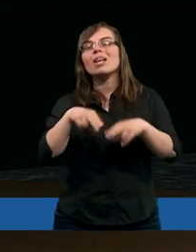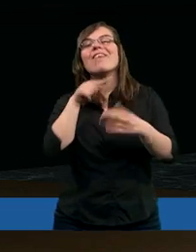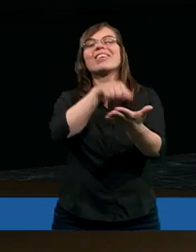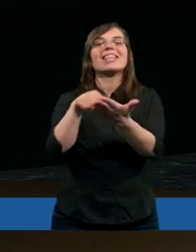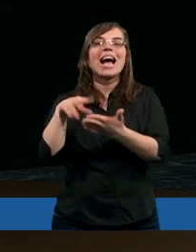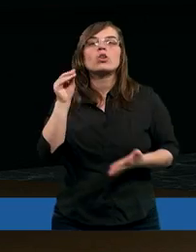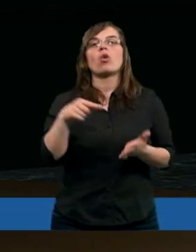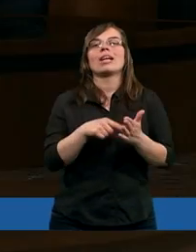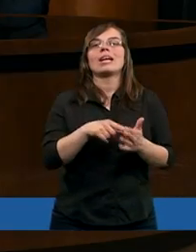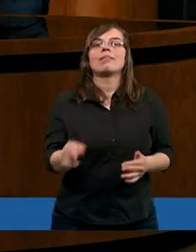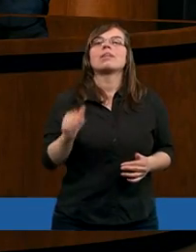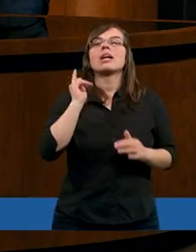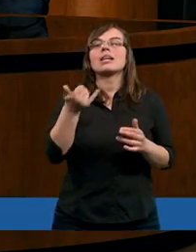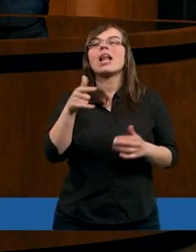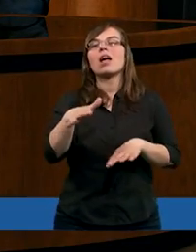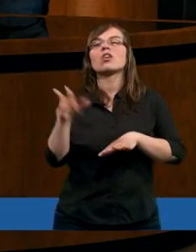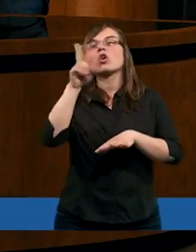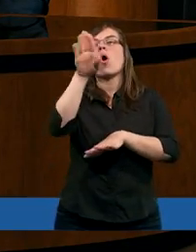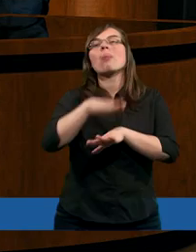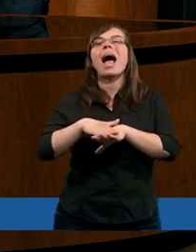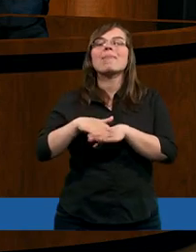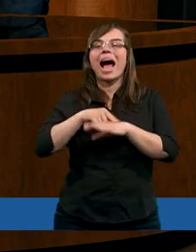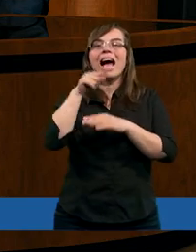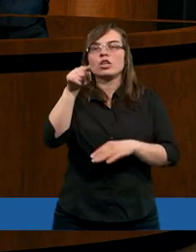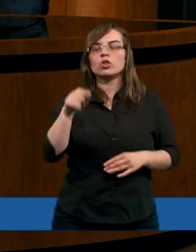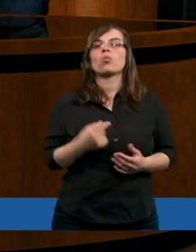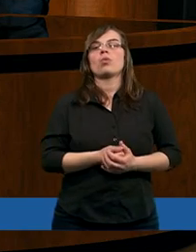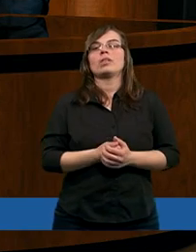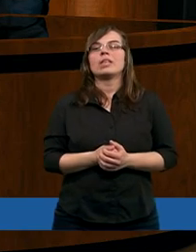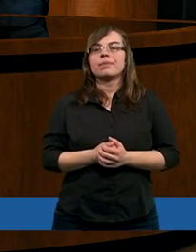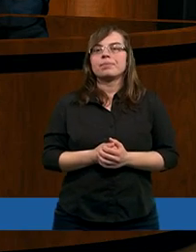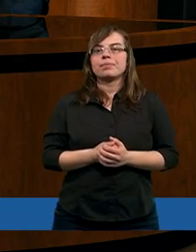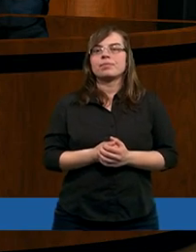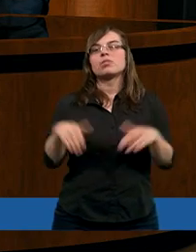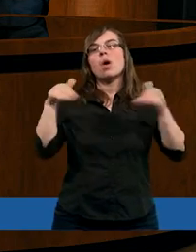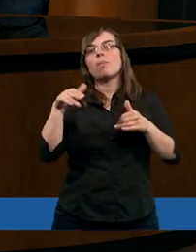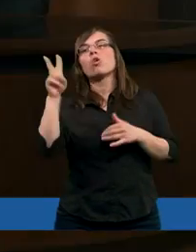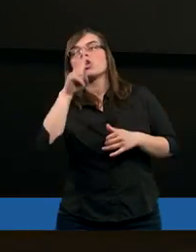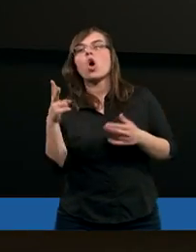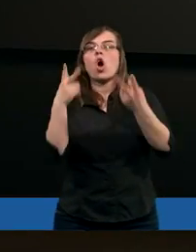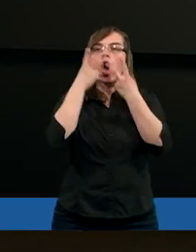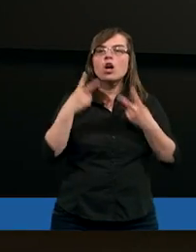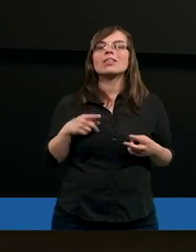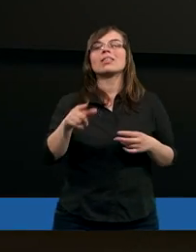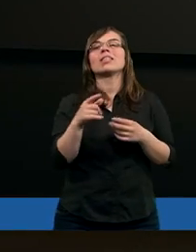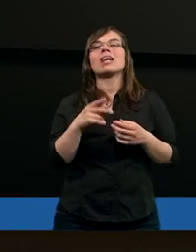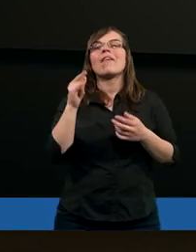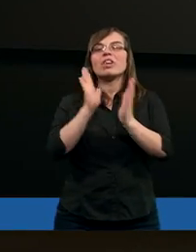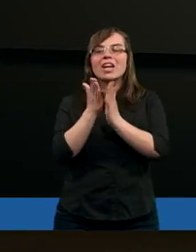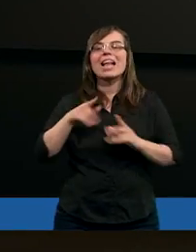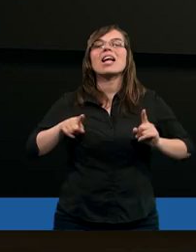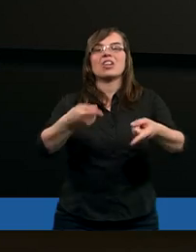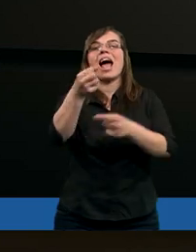wyznaczony do tego. Kto Go namaścił wtedy? Może ktoś odszuka w